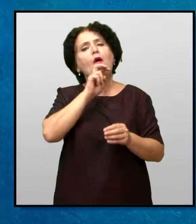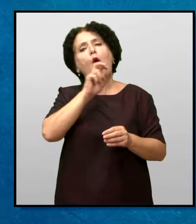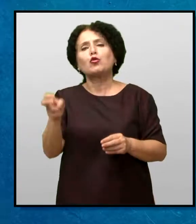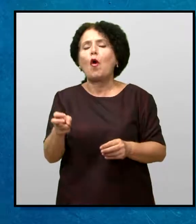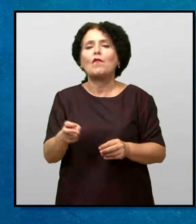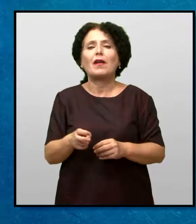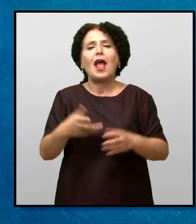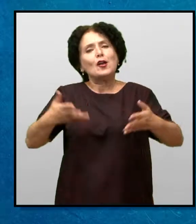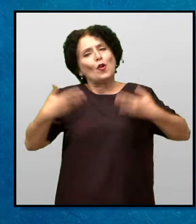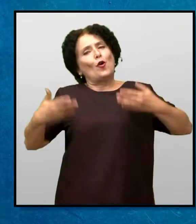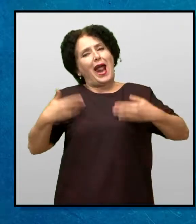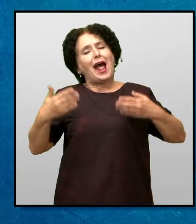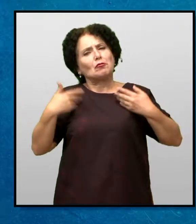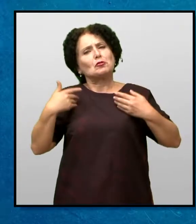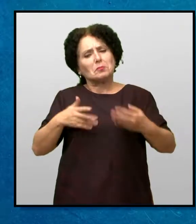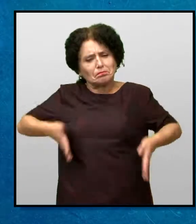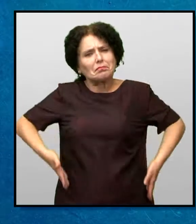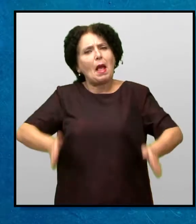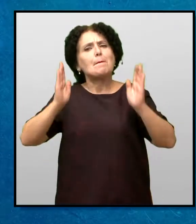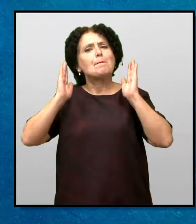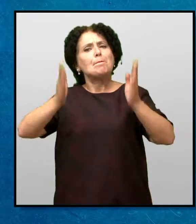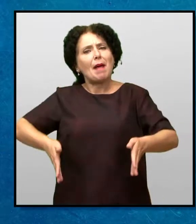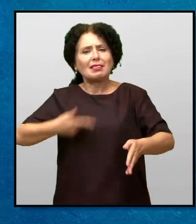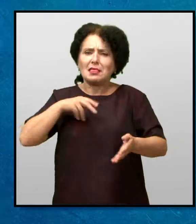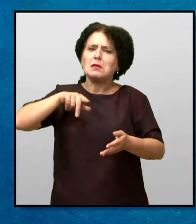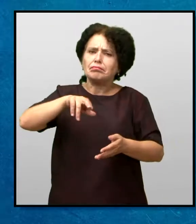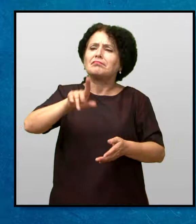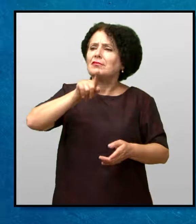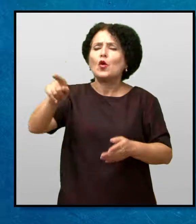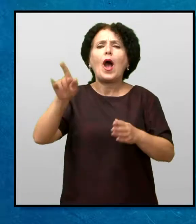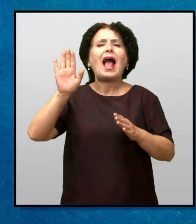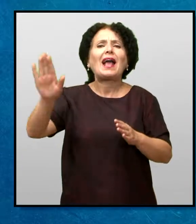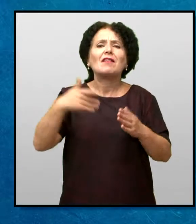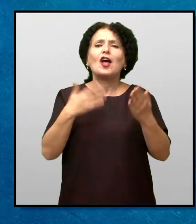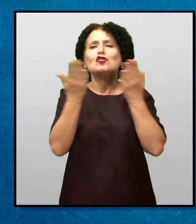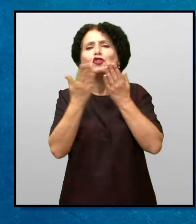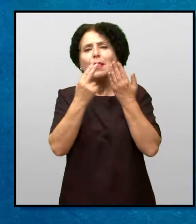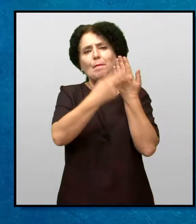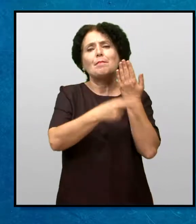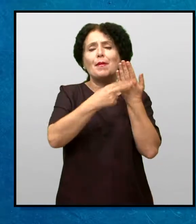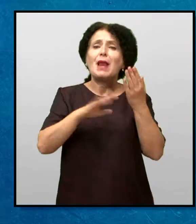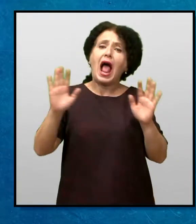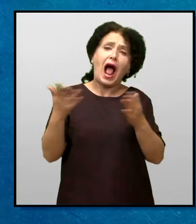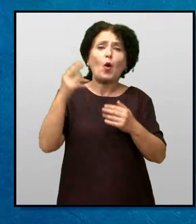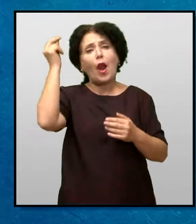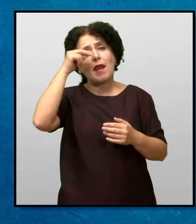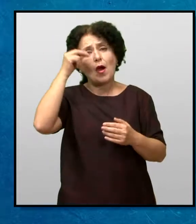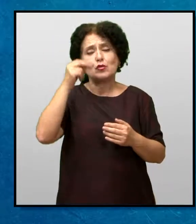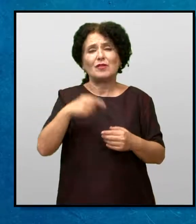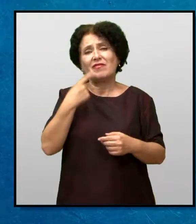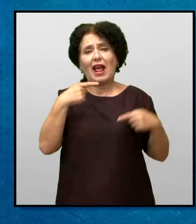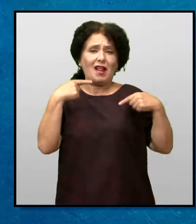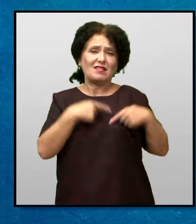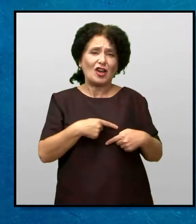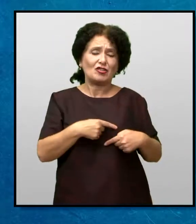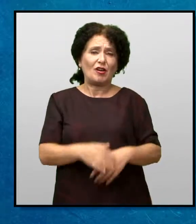Одговори Мери Со радост би го поминувала тој пат за да ја читам Библијата Ако некогаш научам да читам Рече